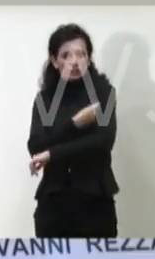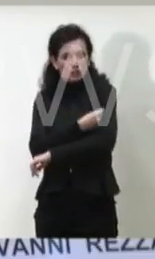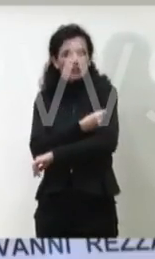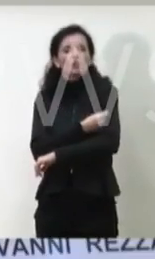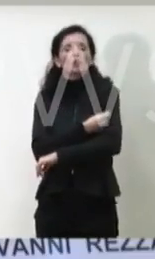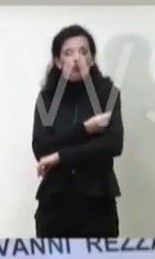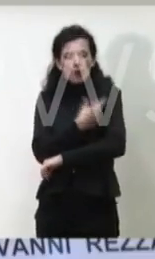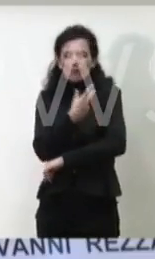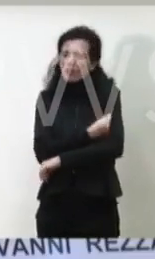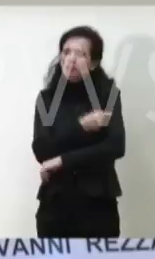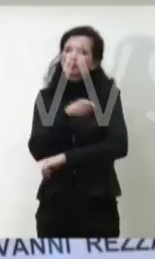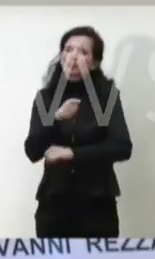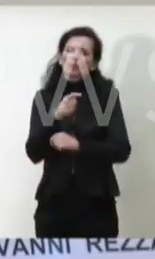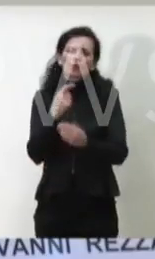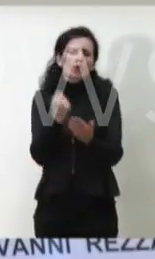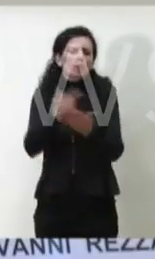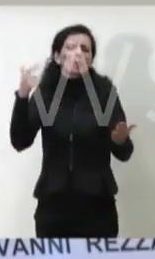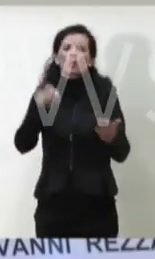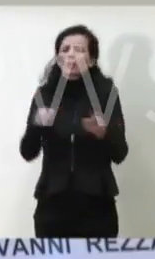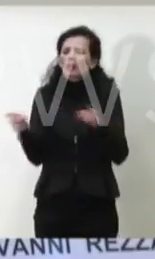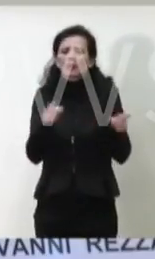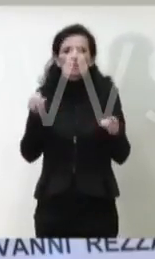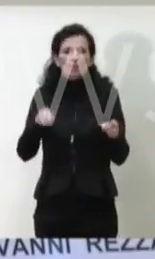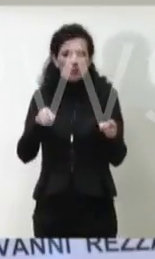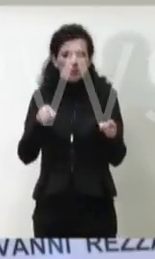campagna vaccinale contemporanea.